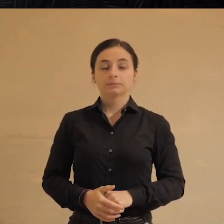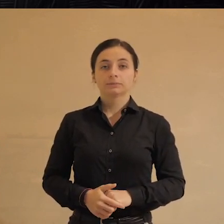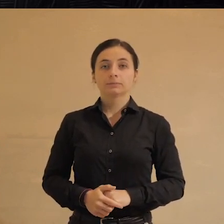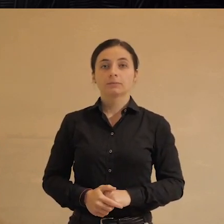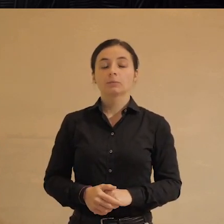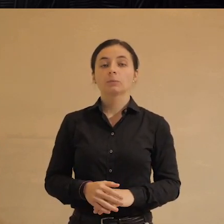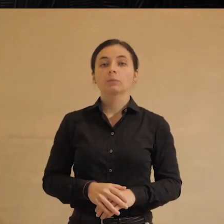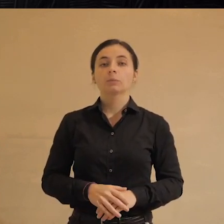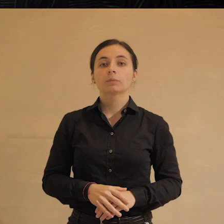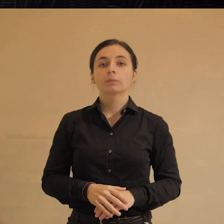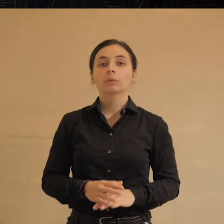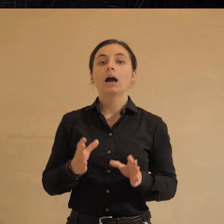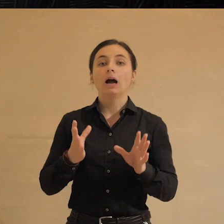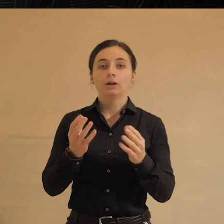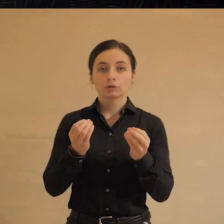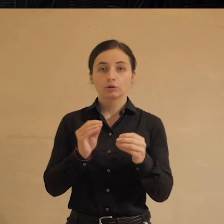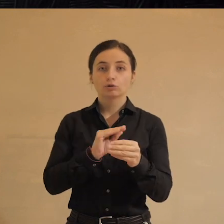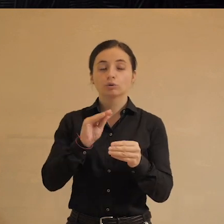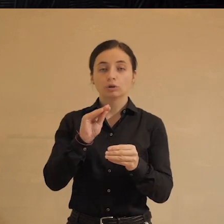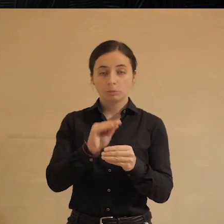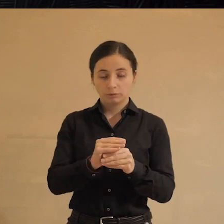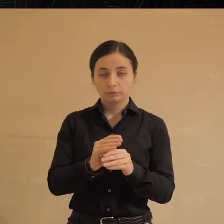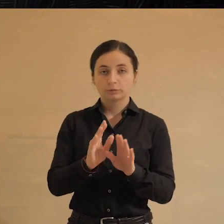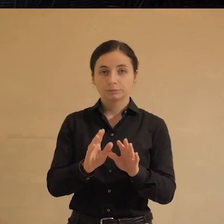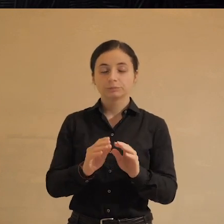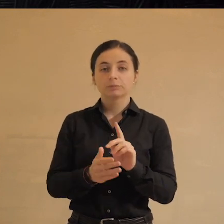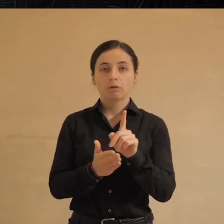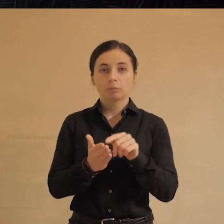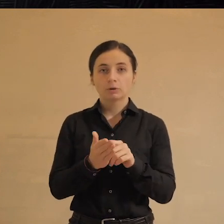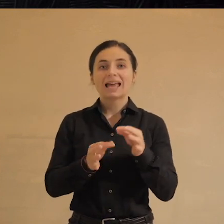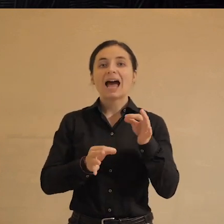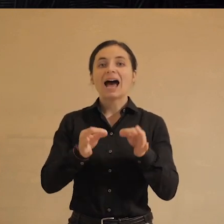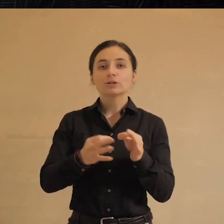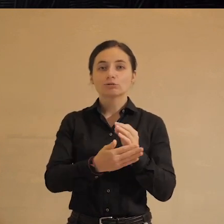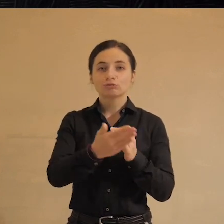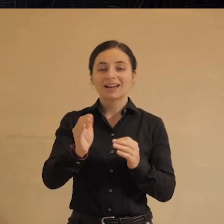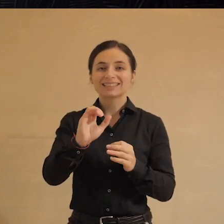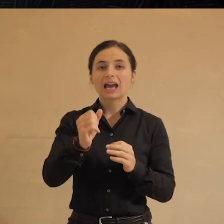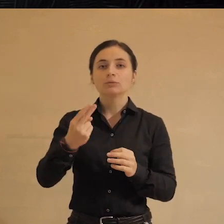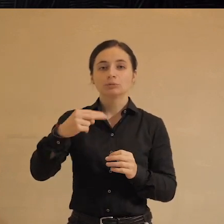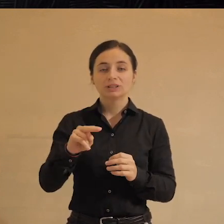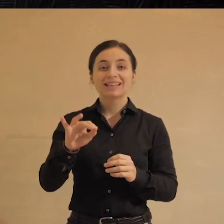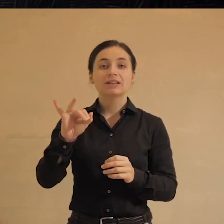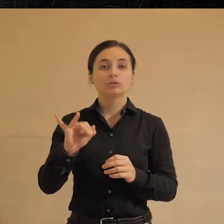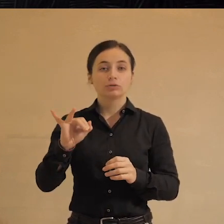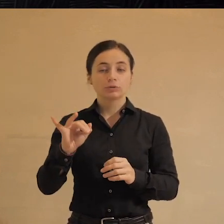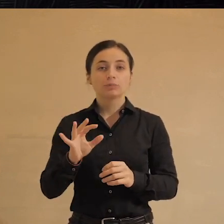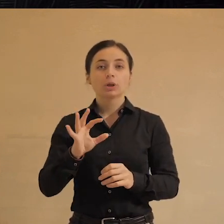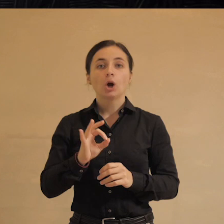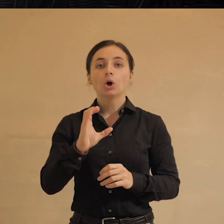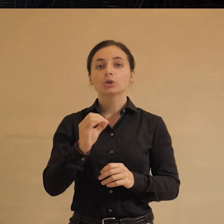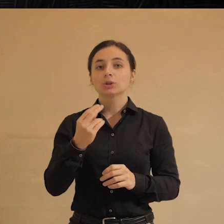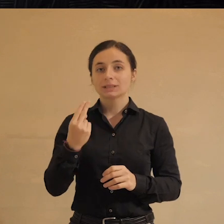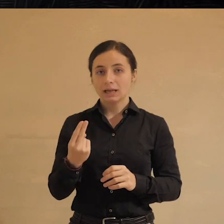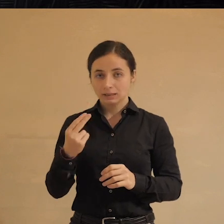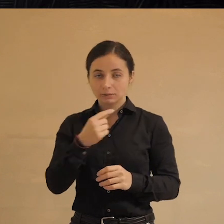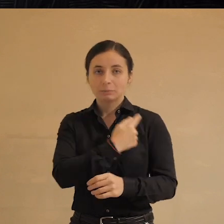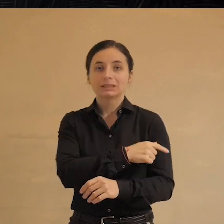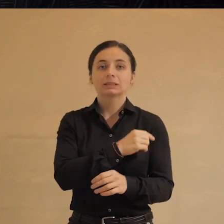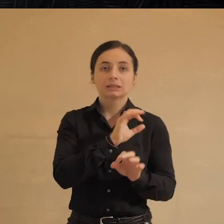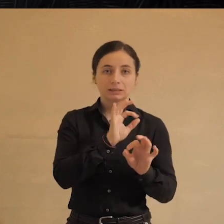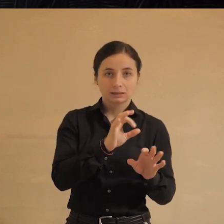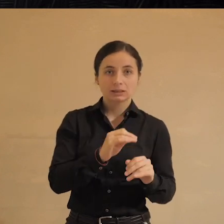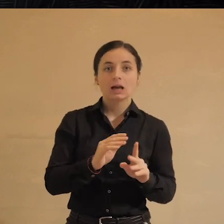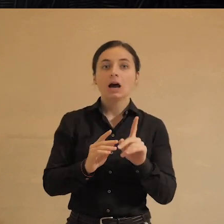А, да, еще добавлю по поводу, раз уж я решилась осуждать ваши административные институты, про социалку сказала, про медицину сказала,